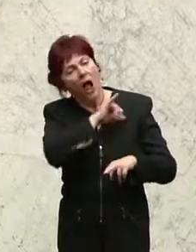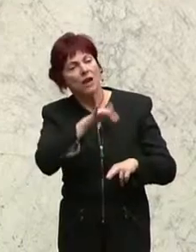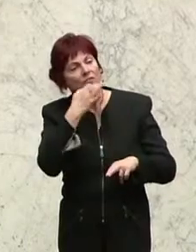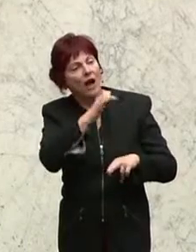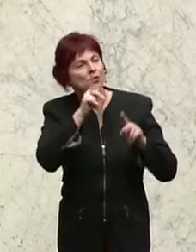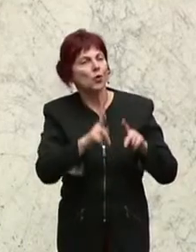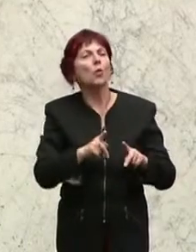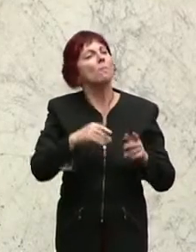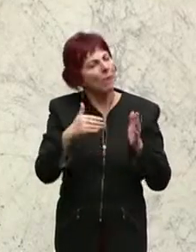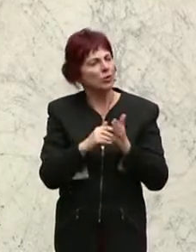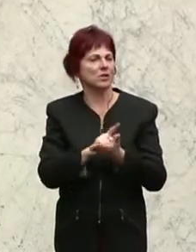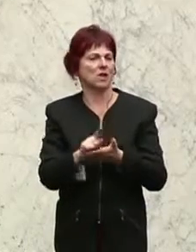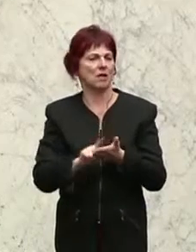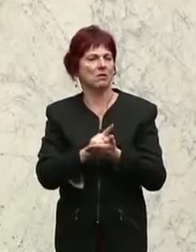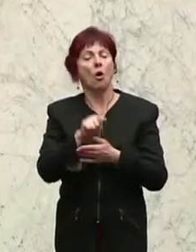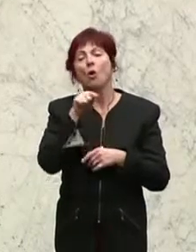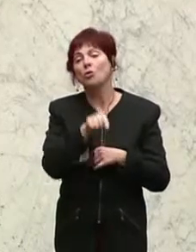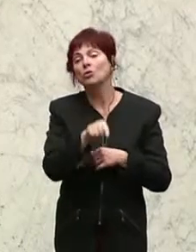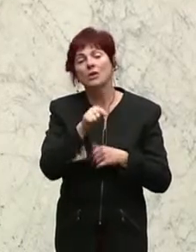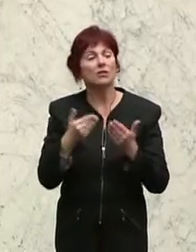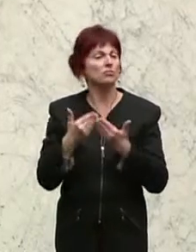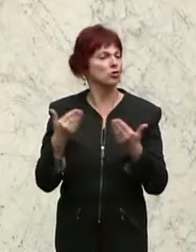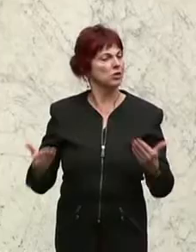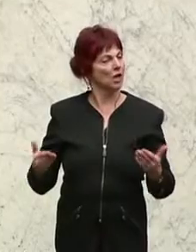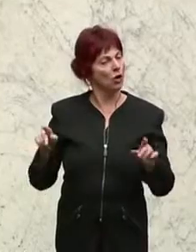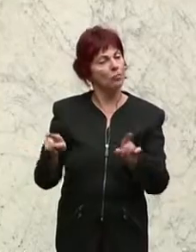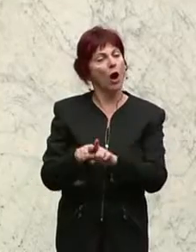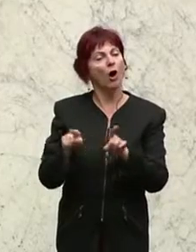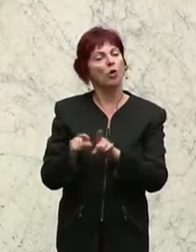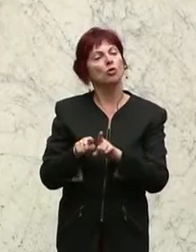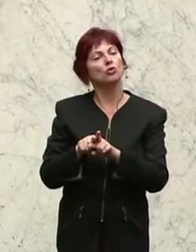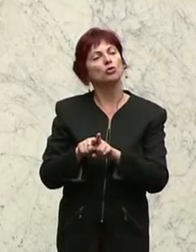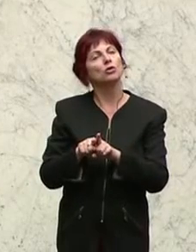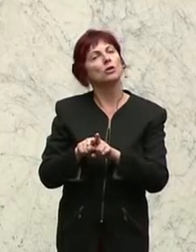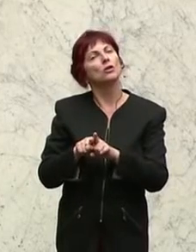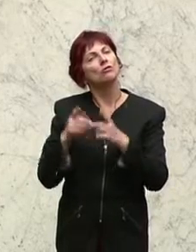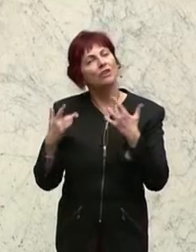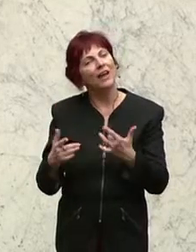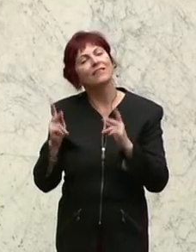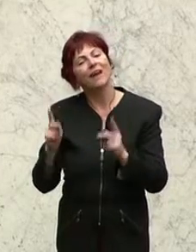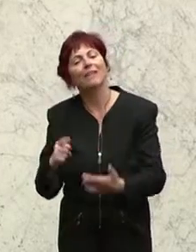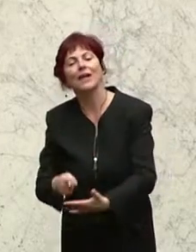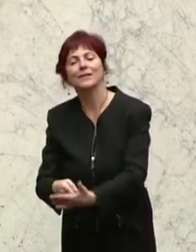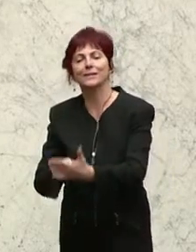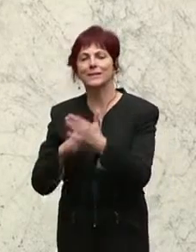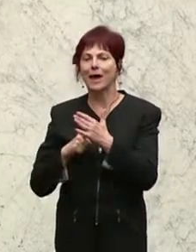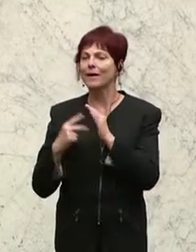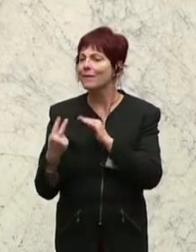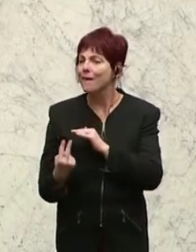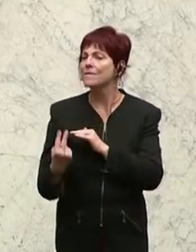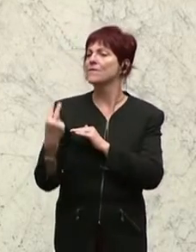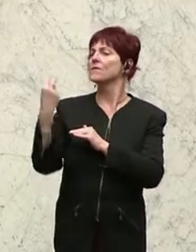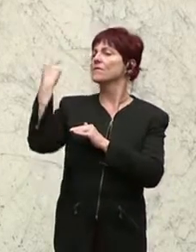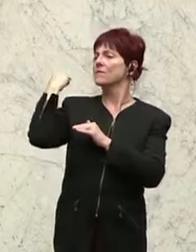Museum sein, das uns mit einem Blick auf die Vergangenheit eine gewisse Verständigung und ein